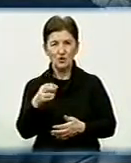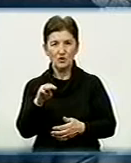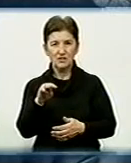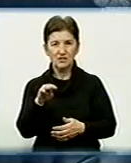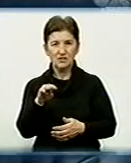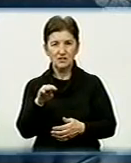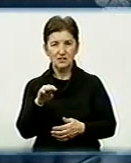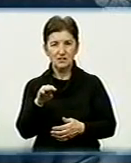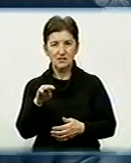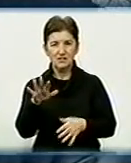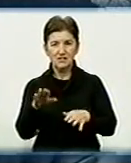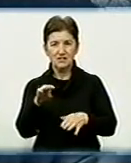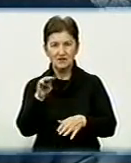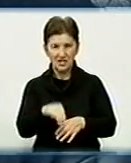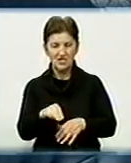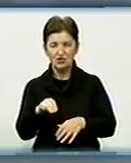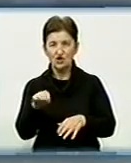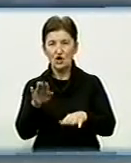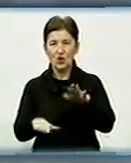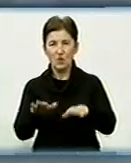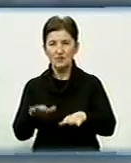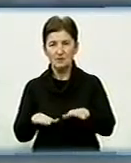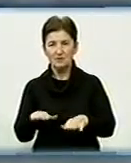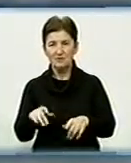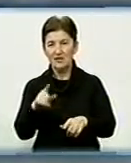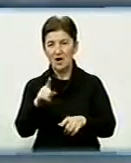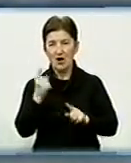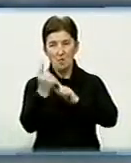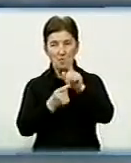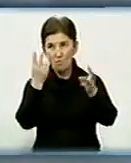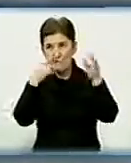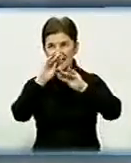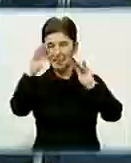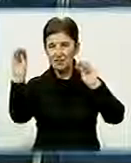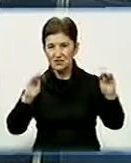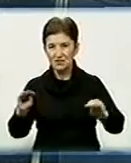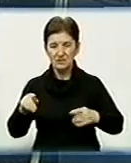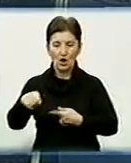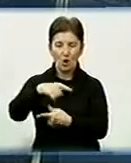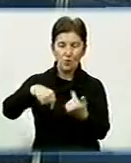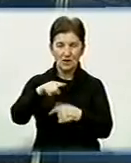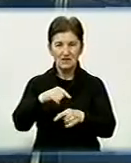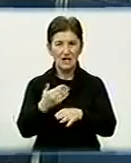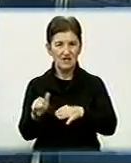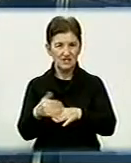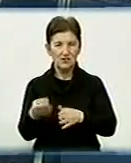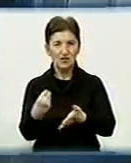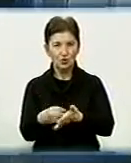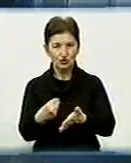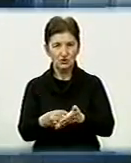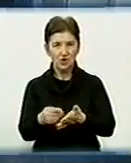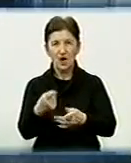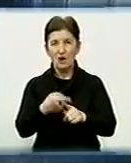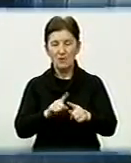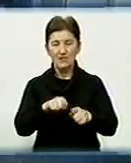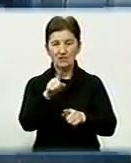Плануємо, що цей буряк ми отримаємо. Модернізацію заводу робитимуть за рахунок оборотних та кредитних коштів. До цього підприємство